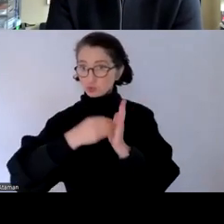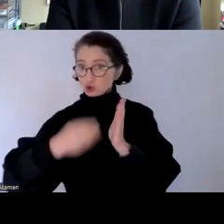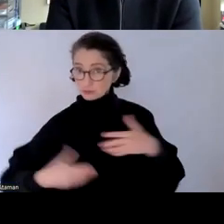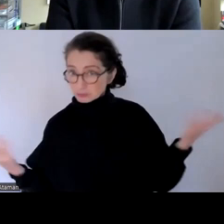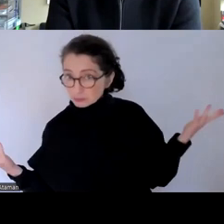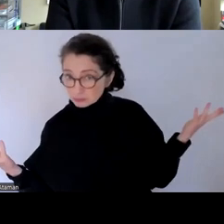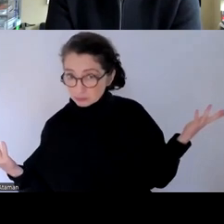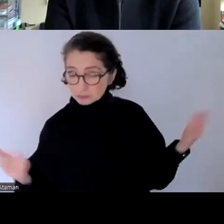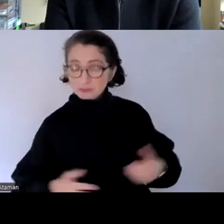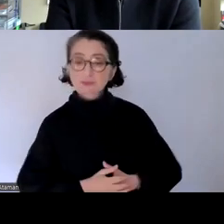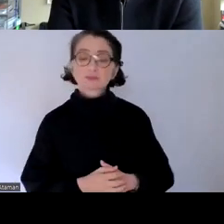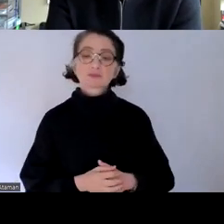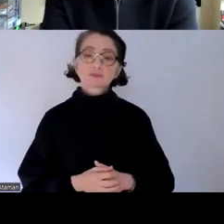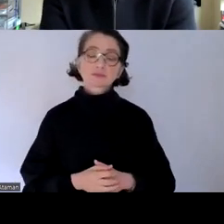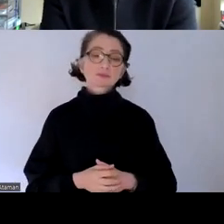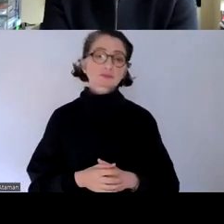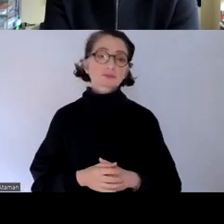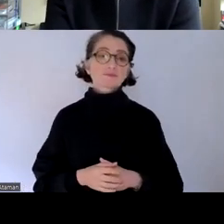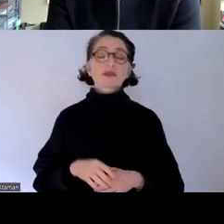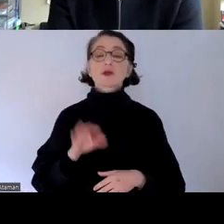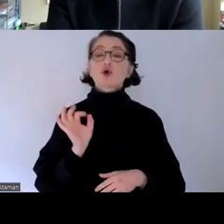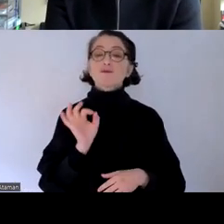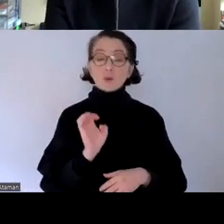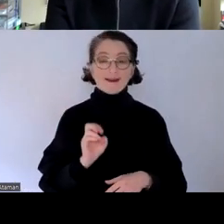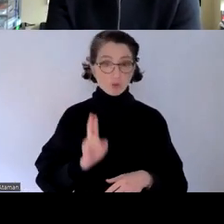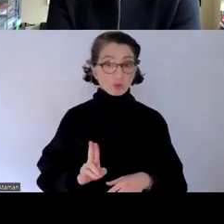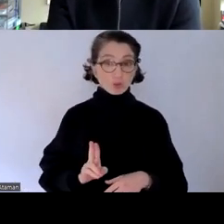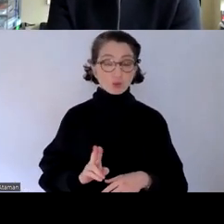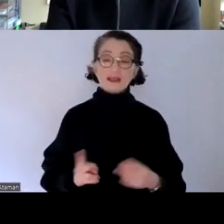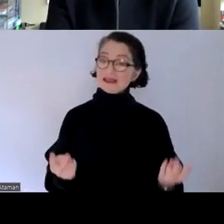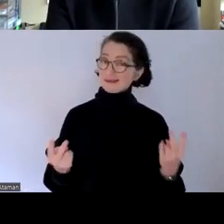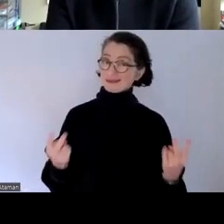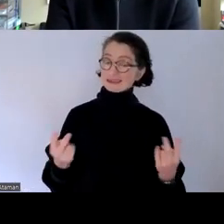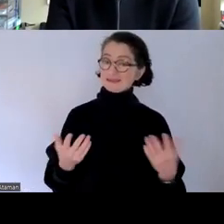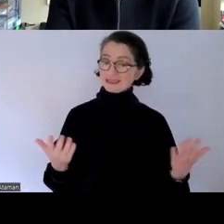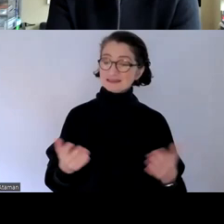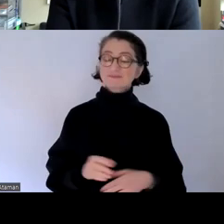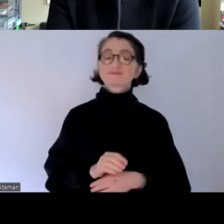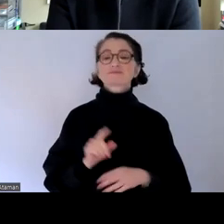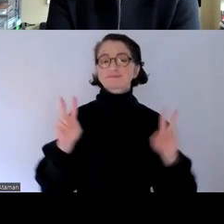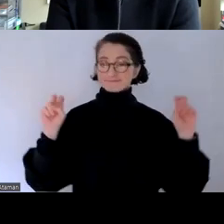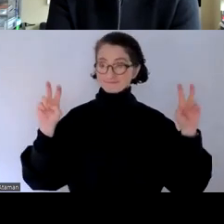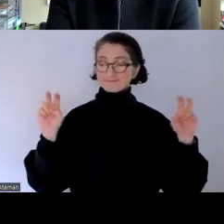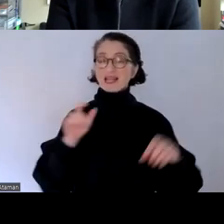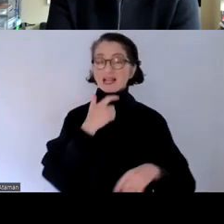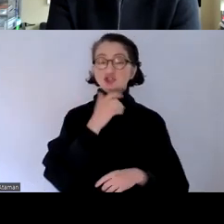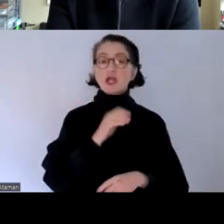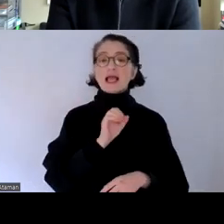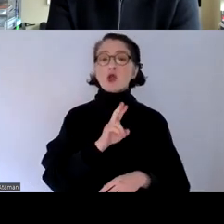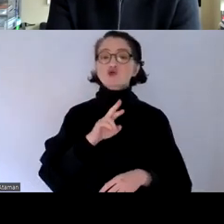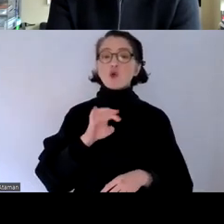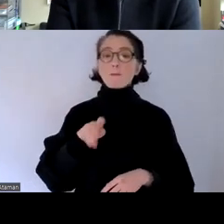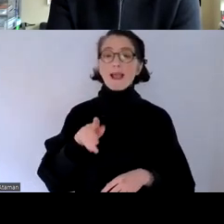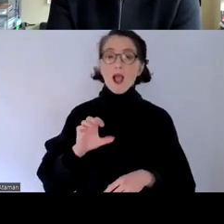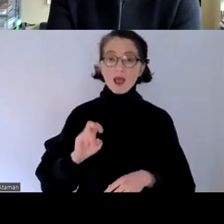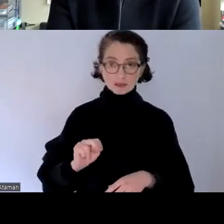für die eu ist wichtig dieser european accessibilities act der also